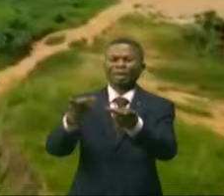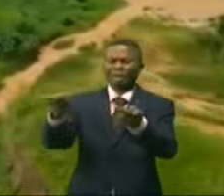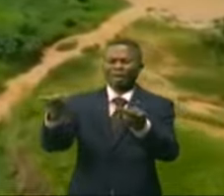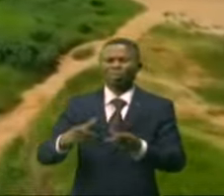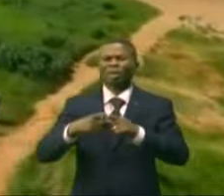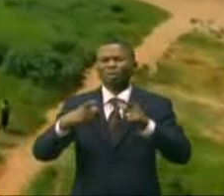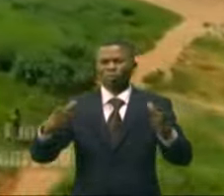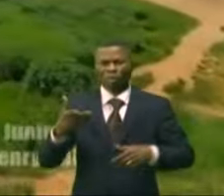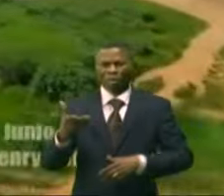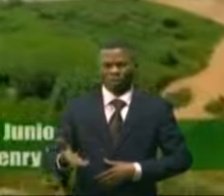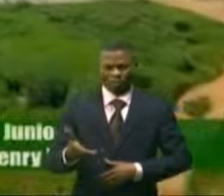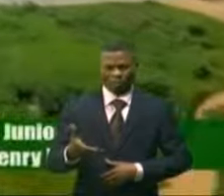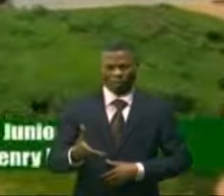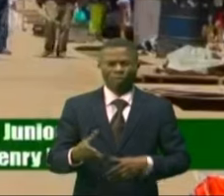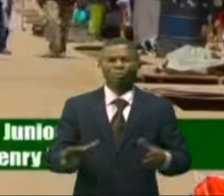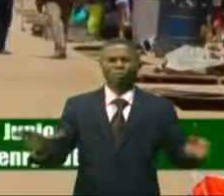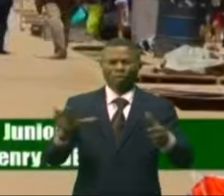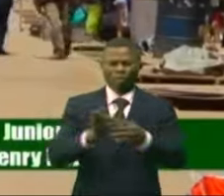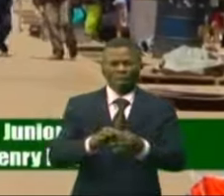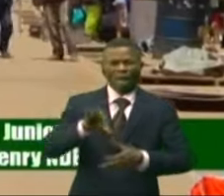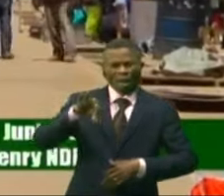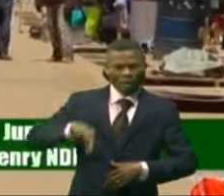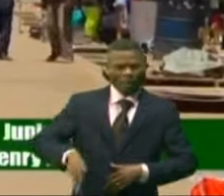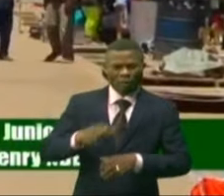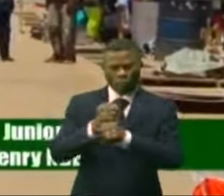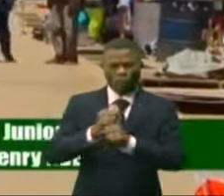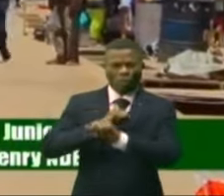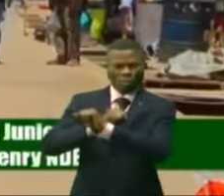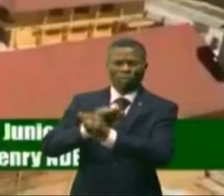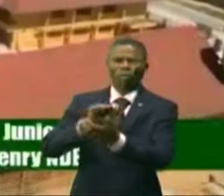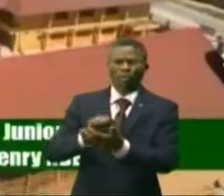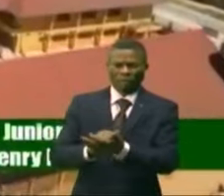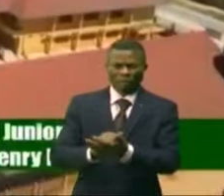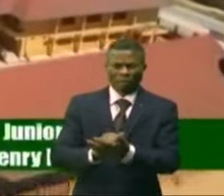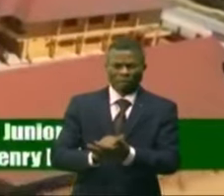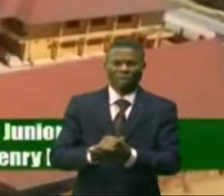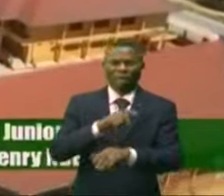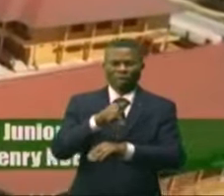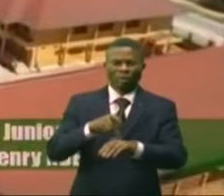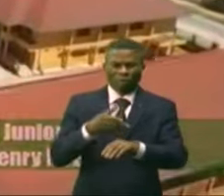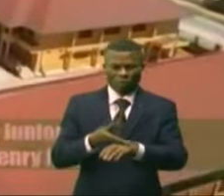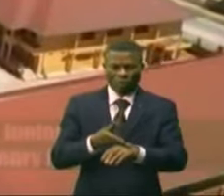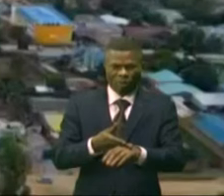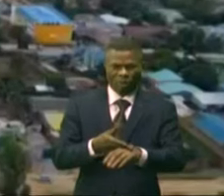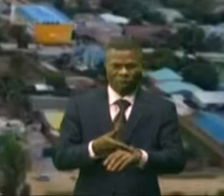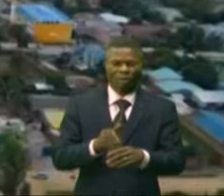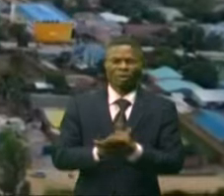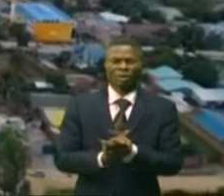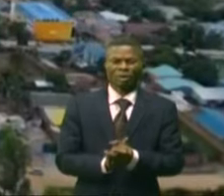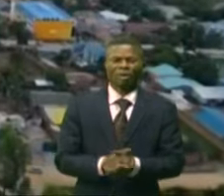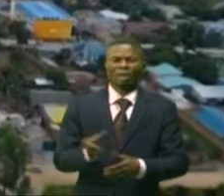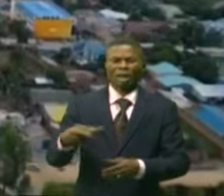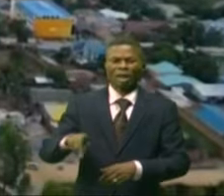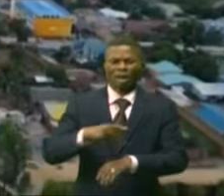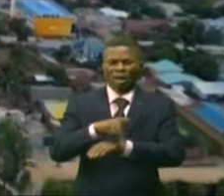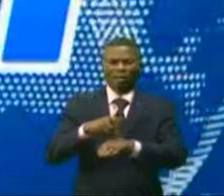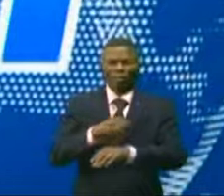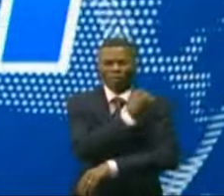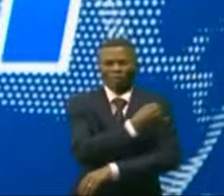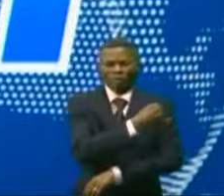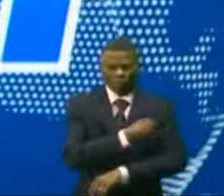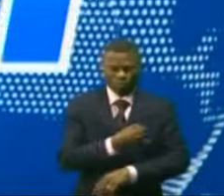'approprier et consolider les accus depuis, enregistrés à cette période de l'état de siège pour son bien-être.